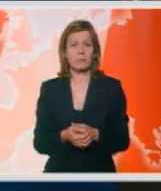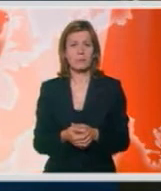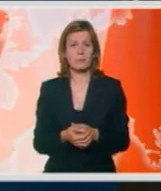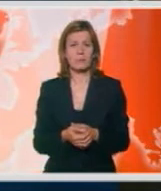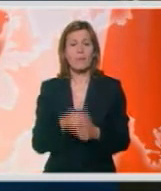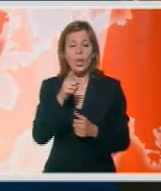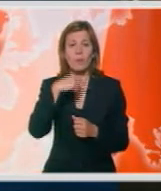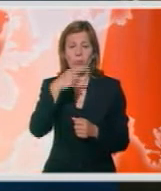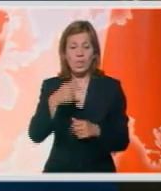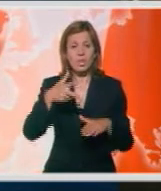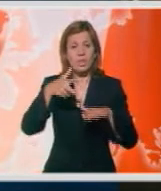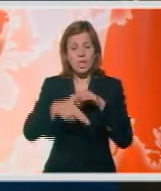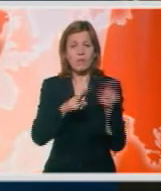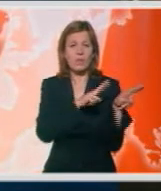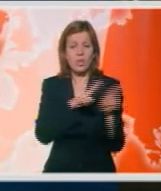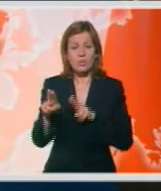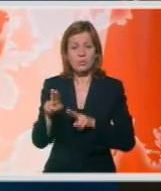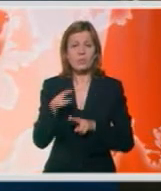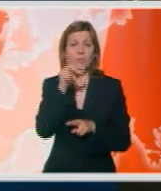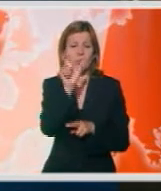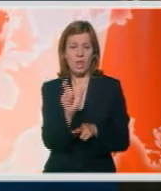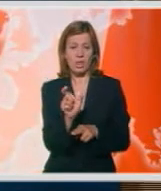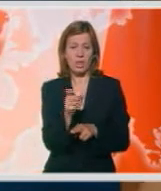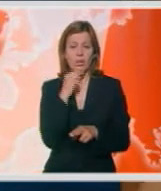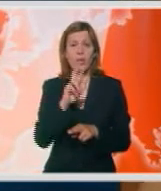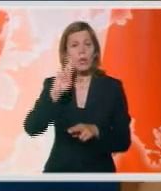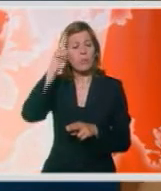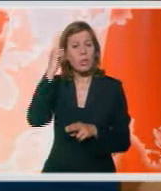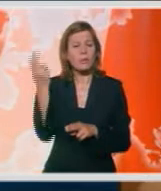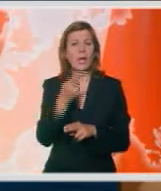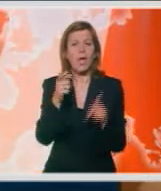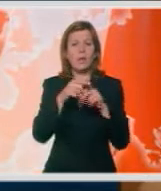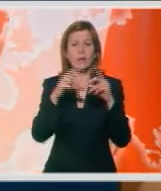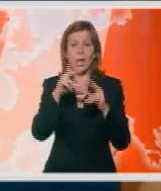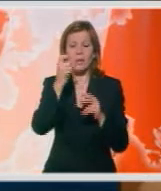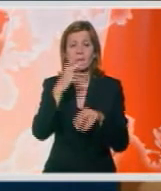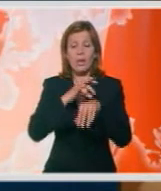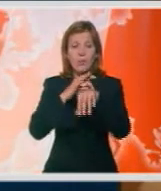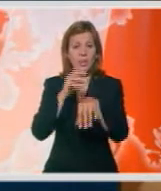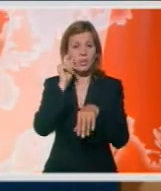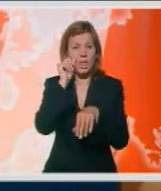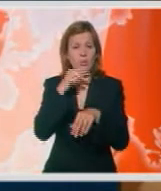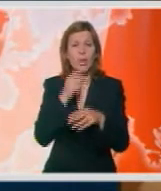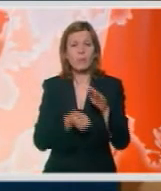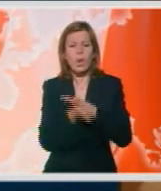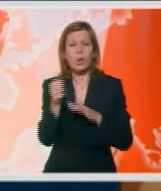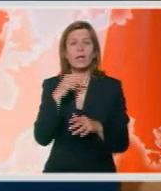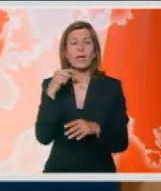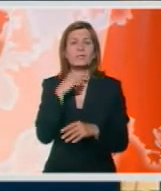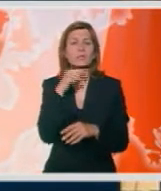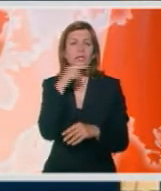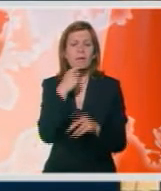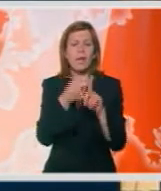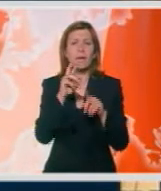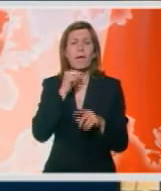Ovim rečima završeno je suđenje Kaing Gvekeavu, poznatom i kao dač jednom od vodećih ljudi pokreta crvenih kmera u Kambođi.